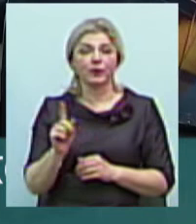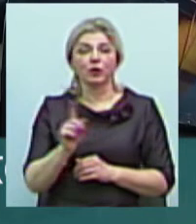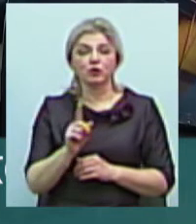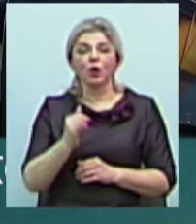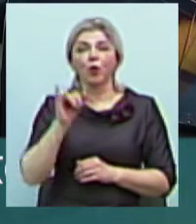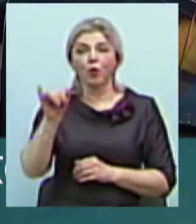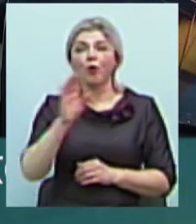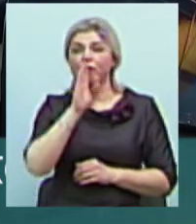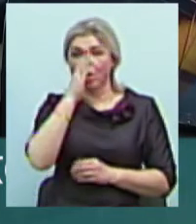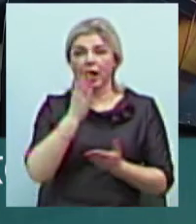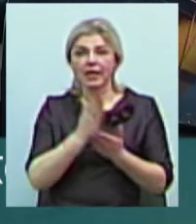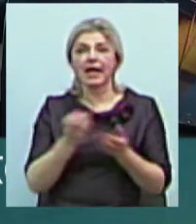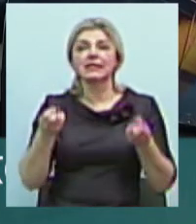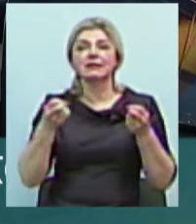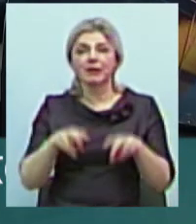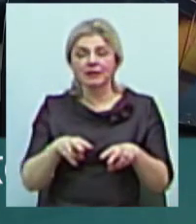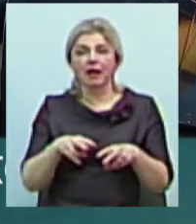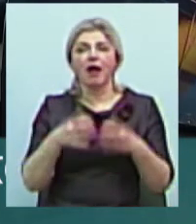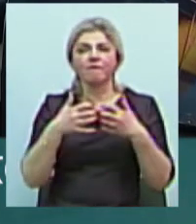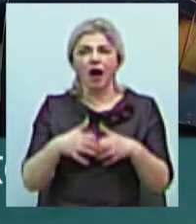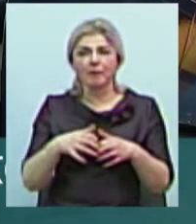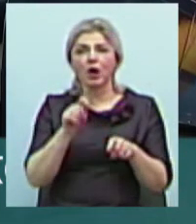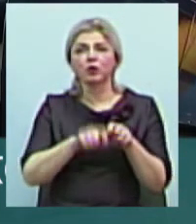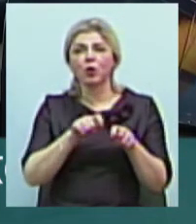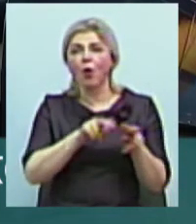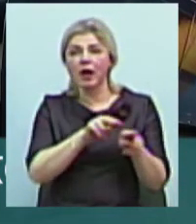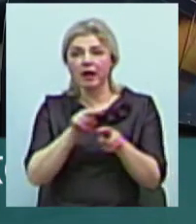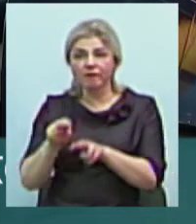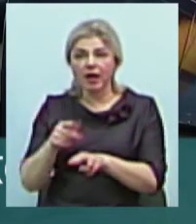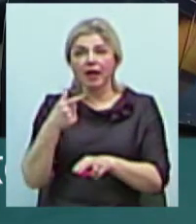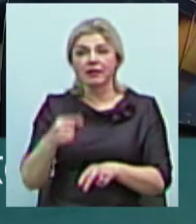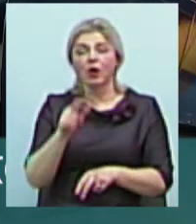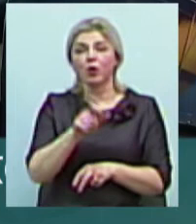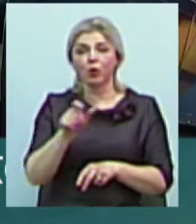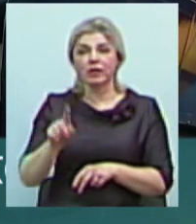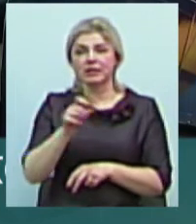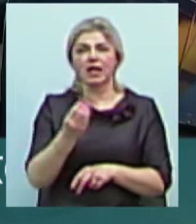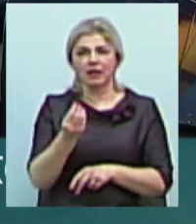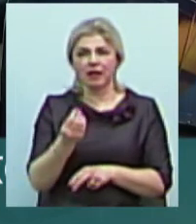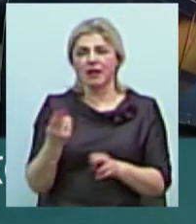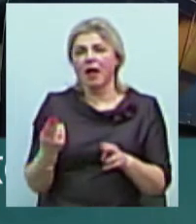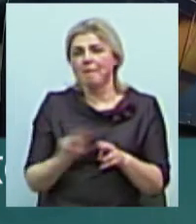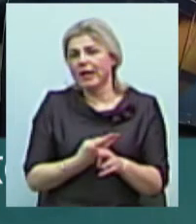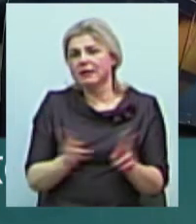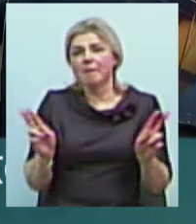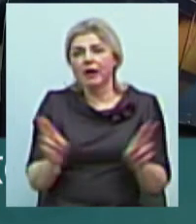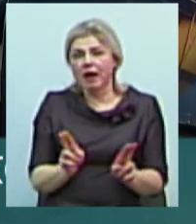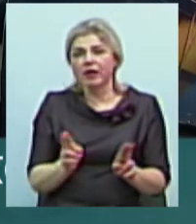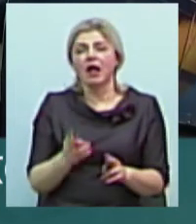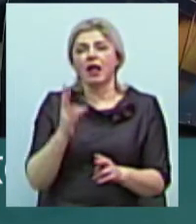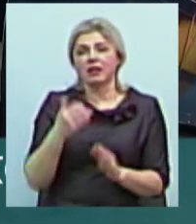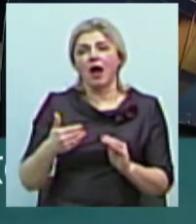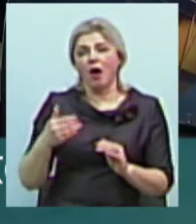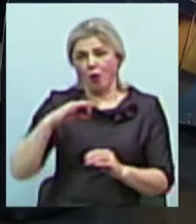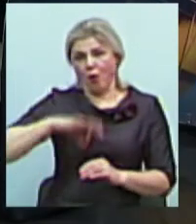спеціальна так звана фабрика троллів, де люди за гроші, мабуть, без принципів, а може з принципами, але на користь своєї